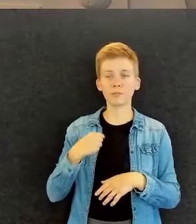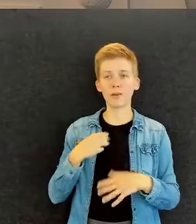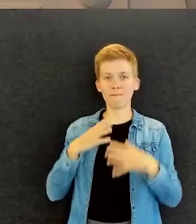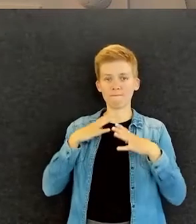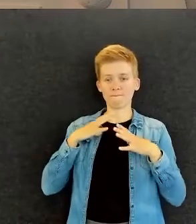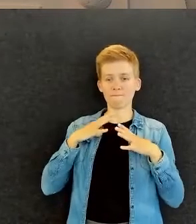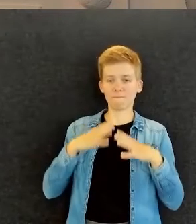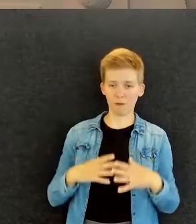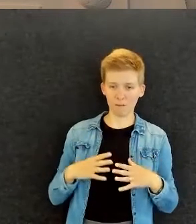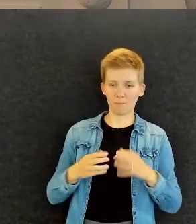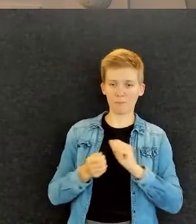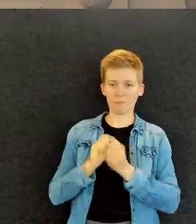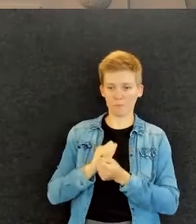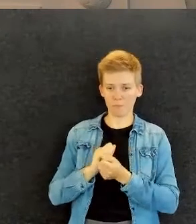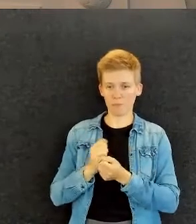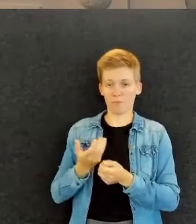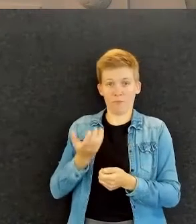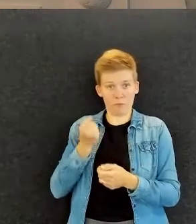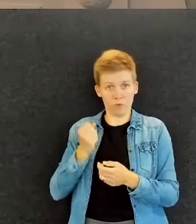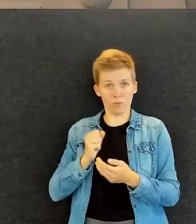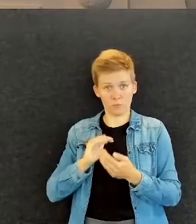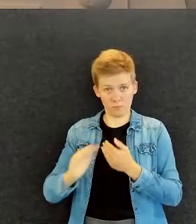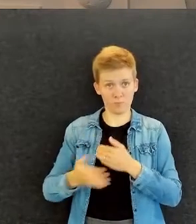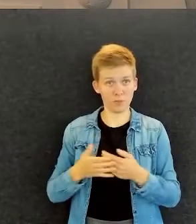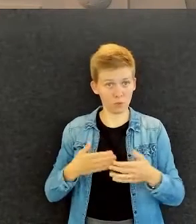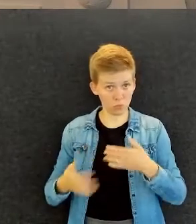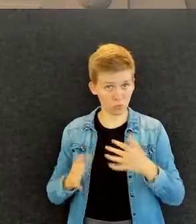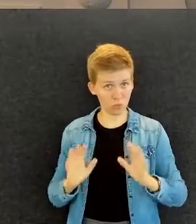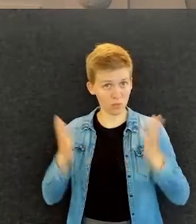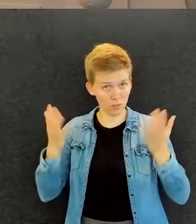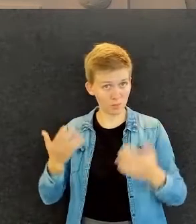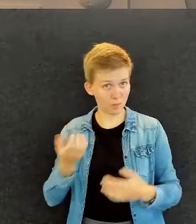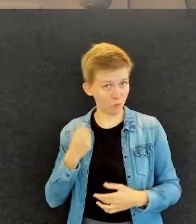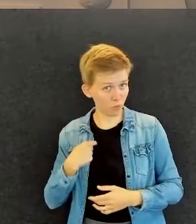vammautumisen jälkeen palaamaan työelämän. Onko minusta tähän näin?